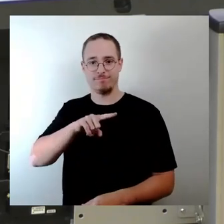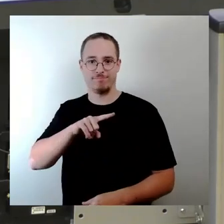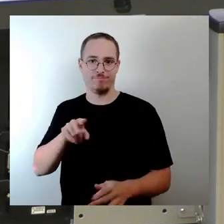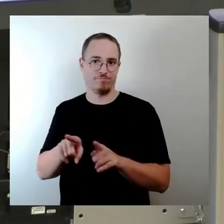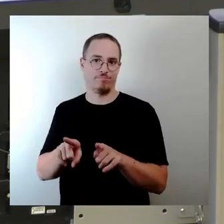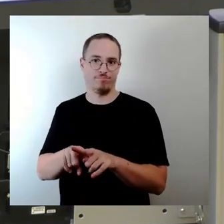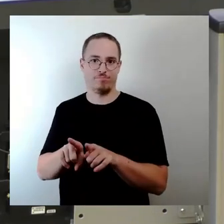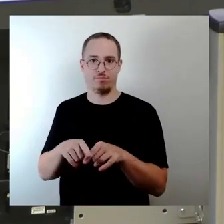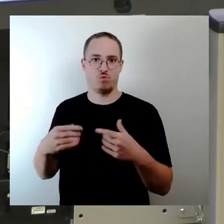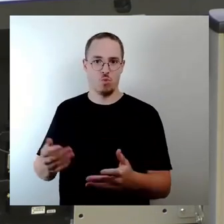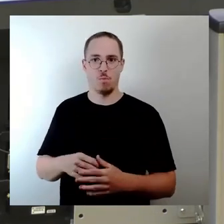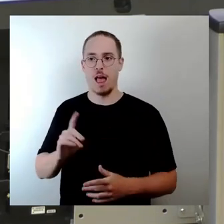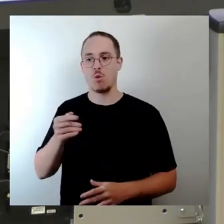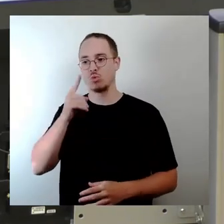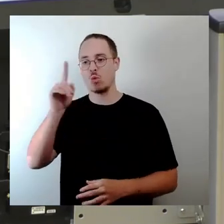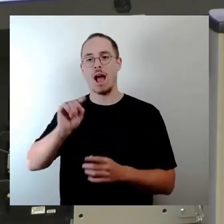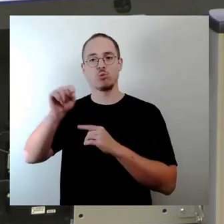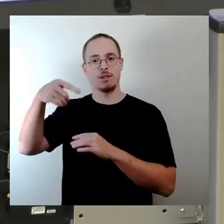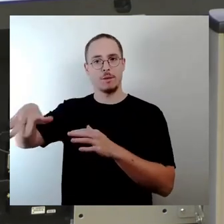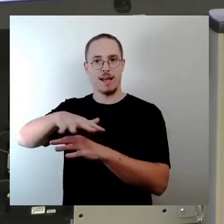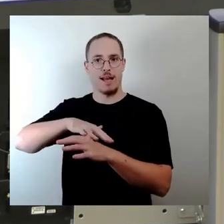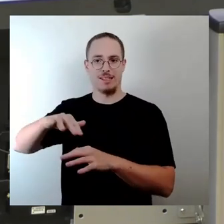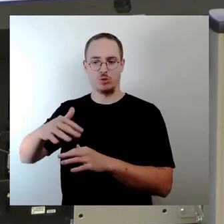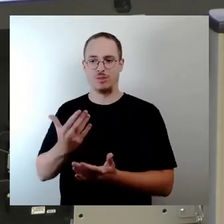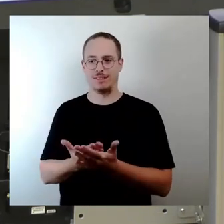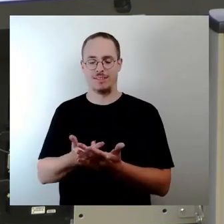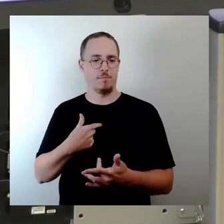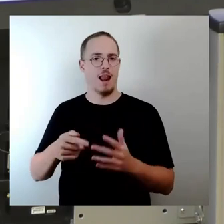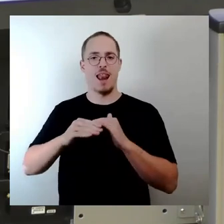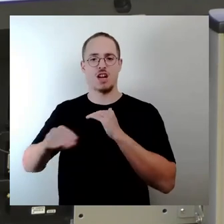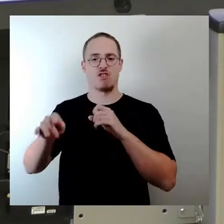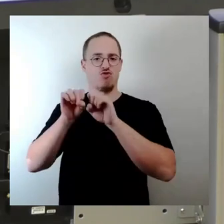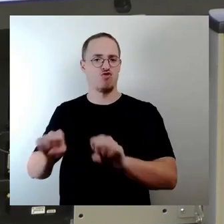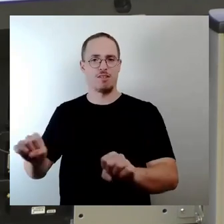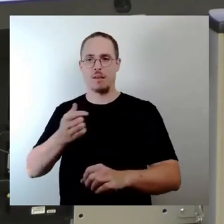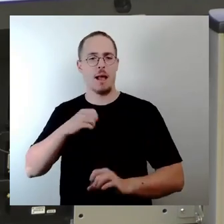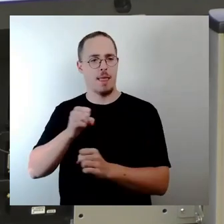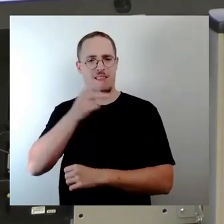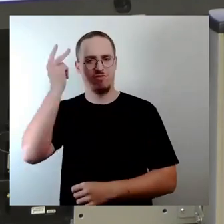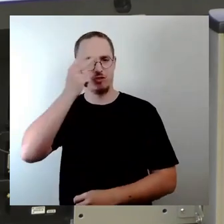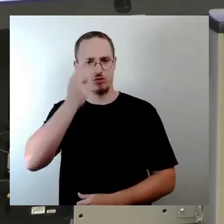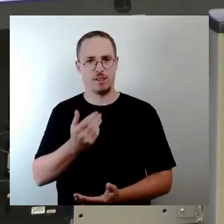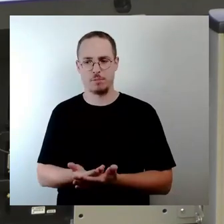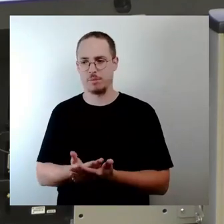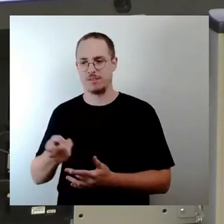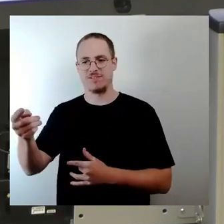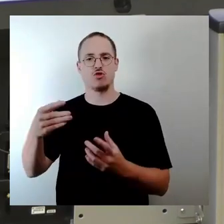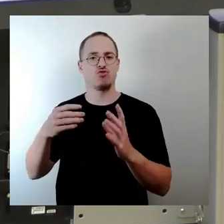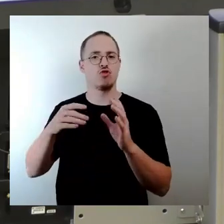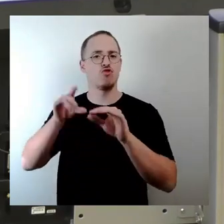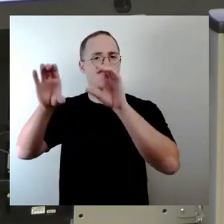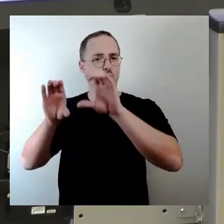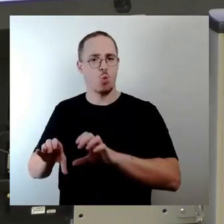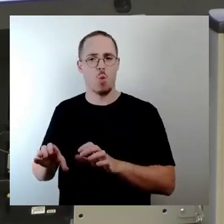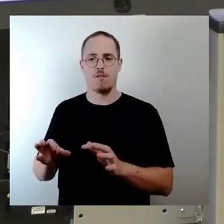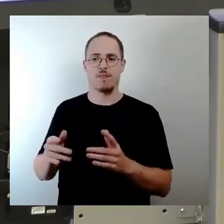ist hier nur bedingt nachvollziehbar, denn die Flächen sind rein von der Struktur, also Wiese, Moor, Wald, sind einfach gleich und